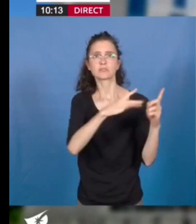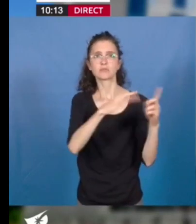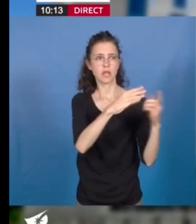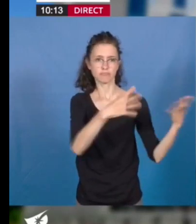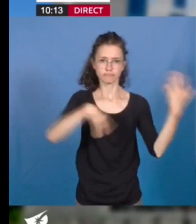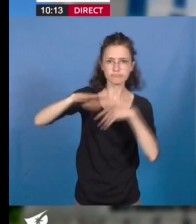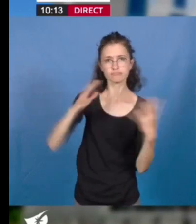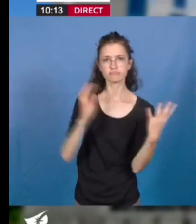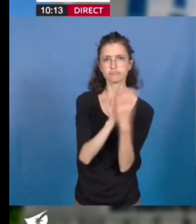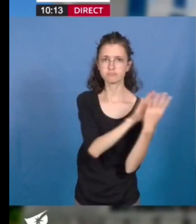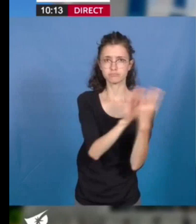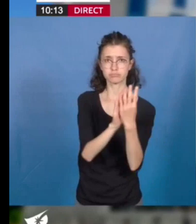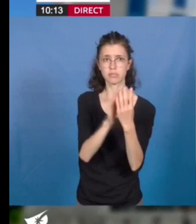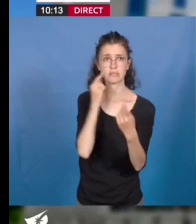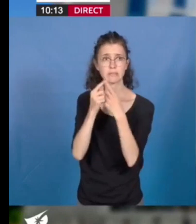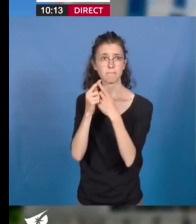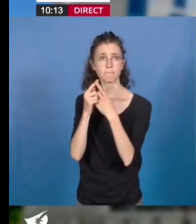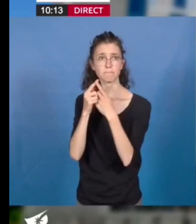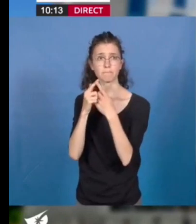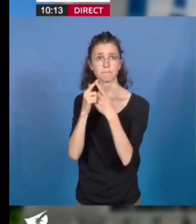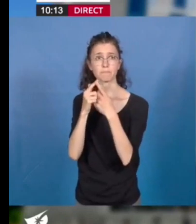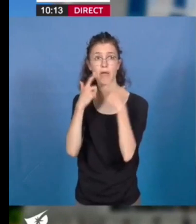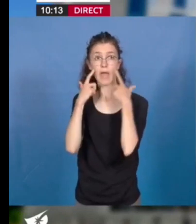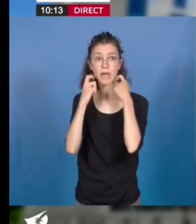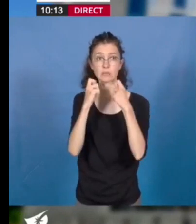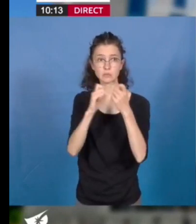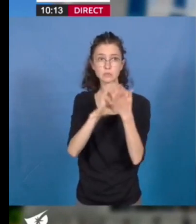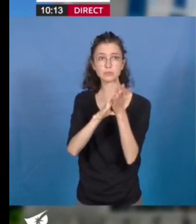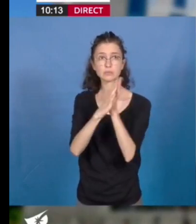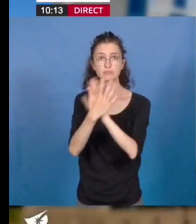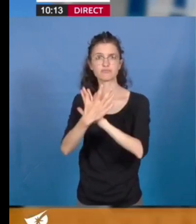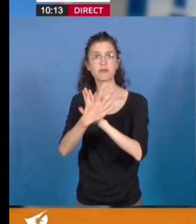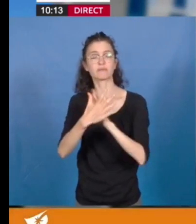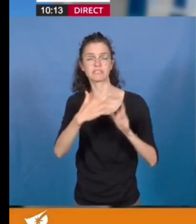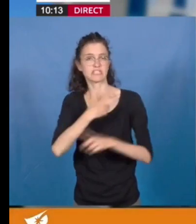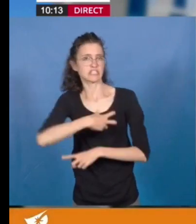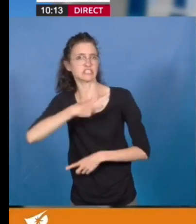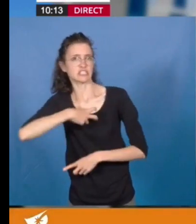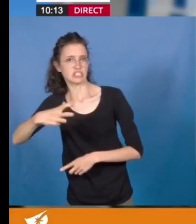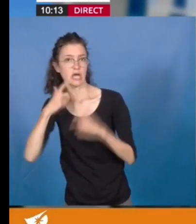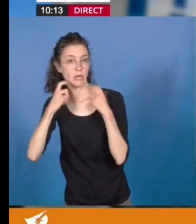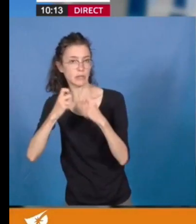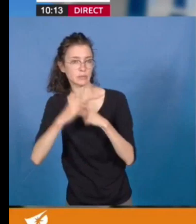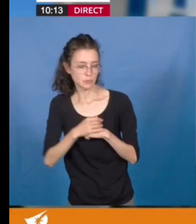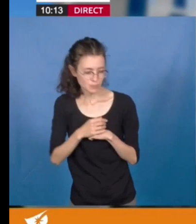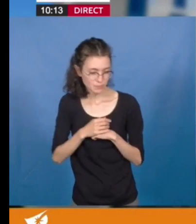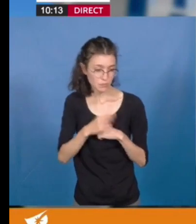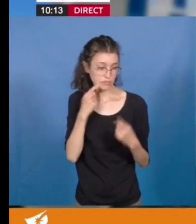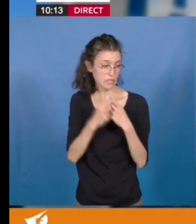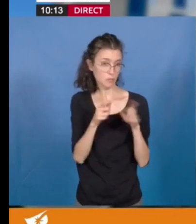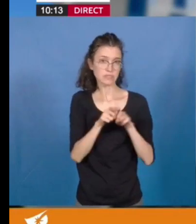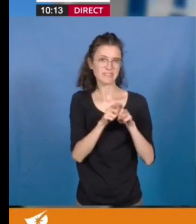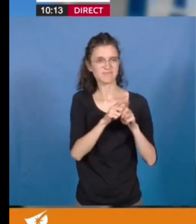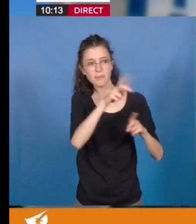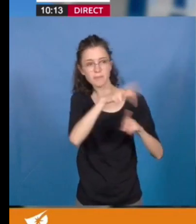entraîner sur le logement, sur les commerces et sur les prix des exposants du marché. D'où l'importance d'une